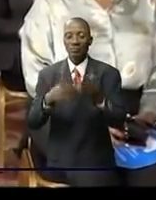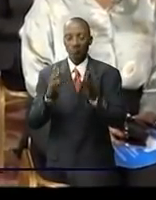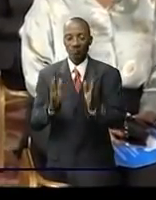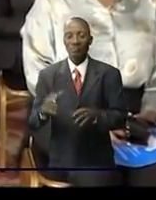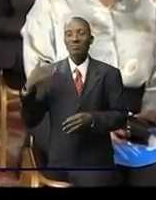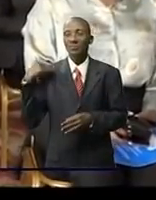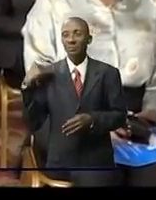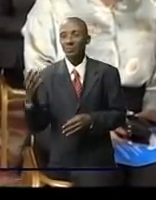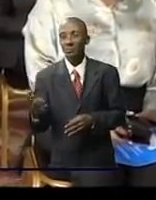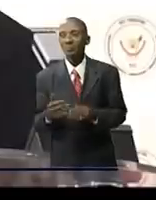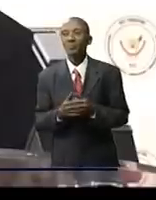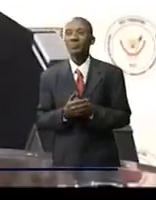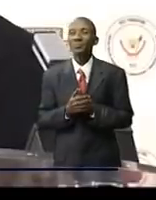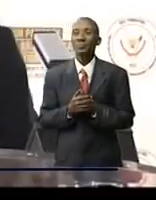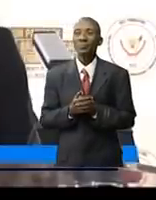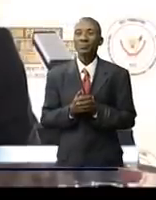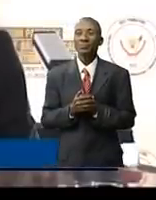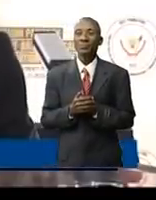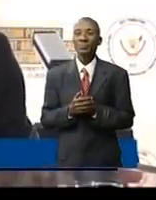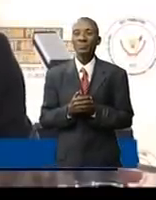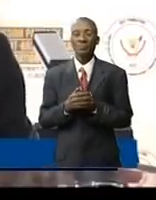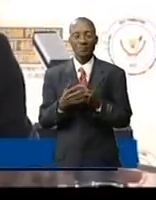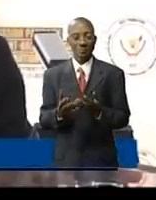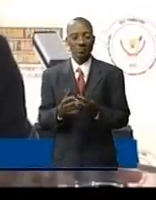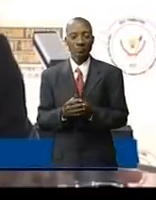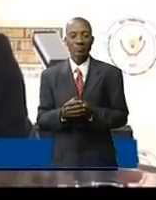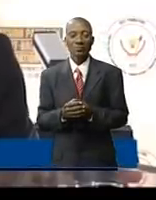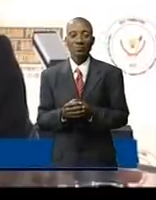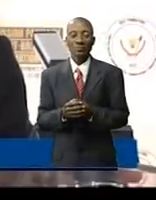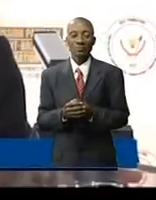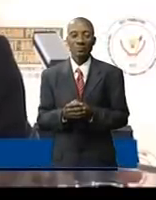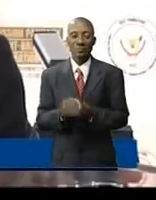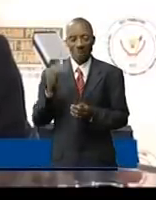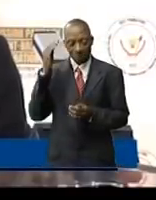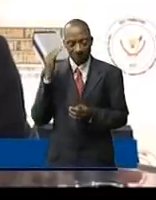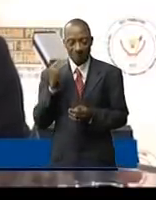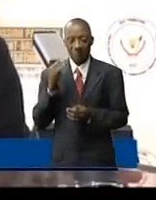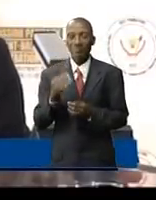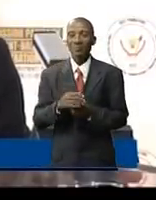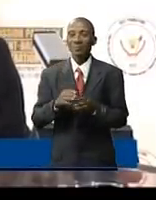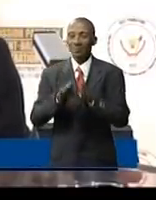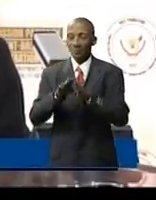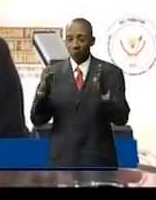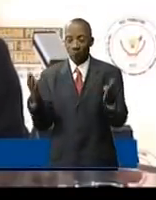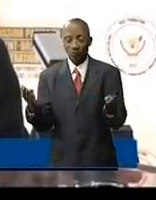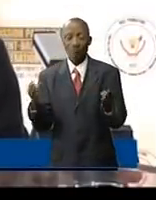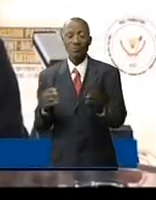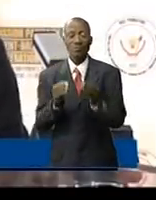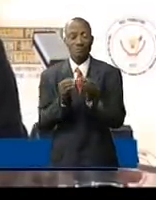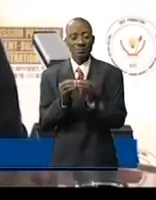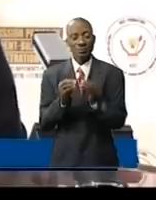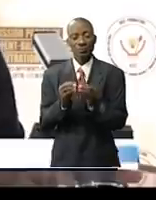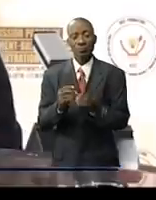l'État. Son excellence, M. le Président de la République, tient l'administration publique pour un effet majeur